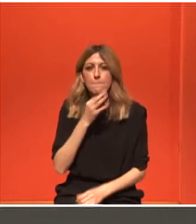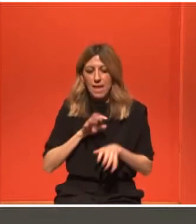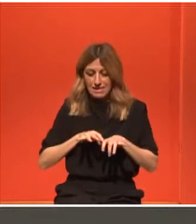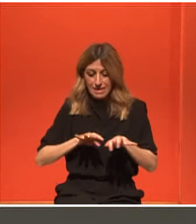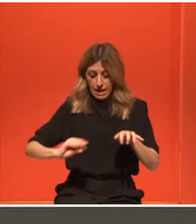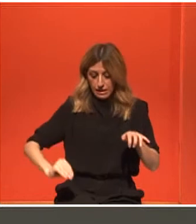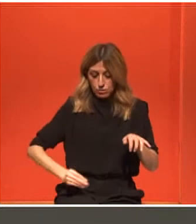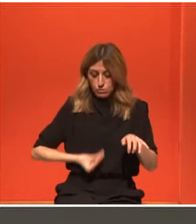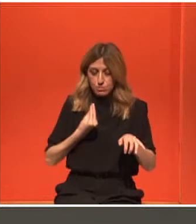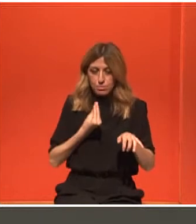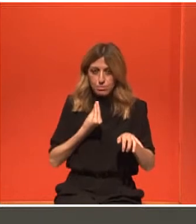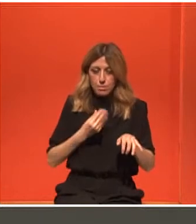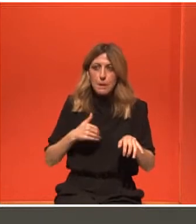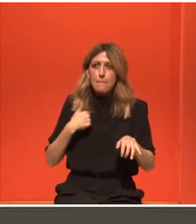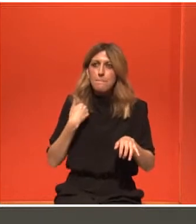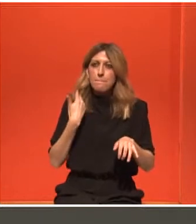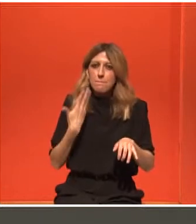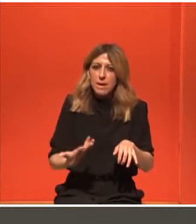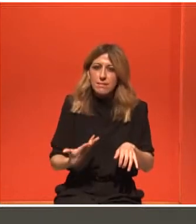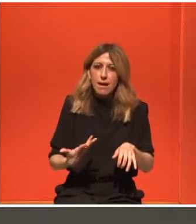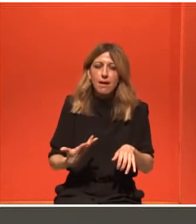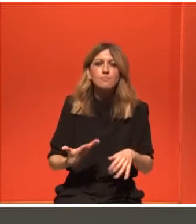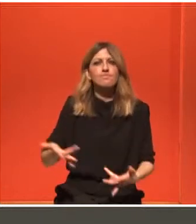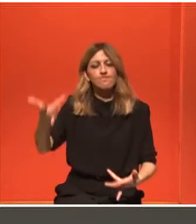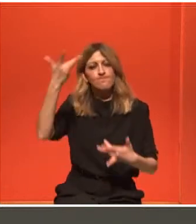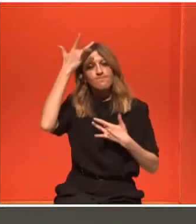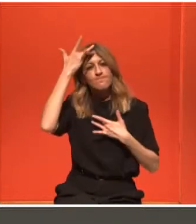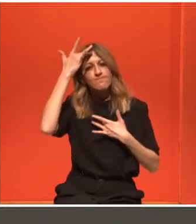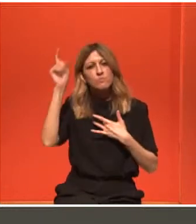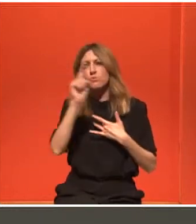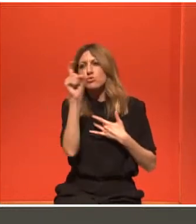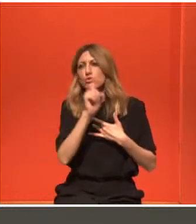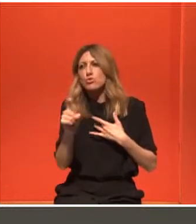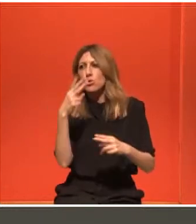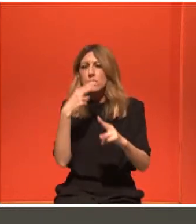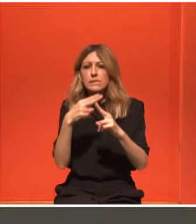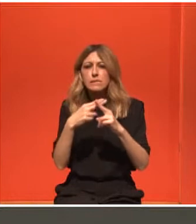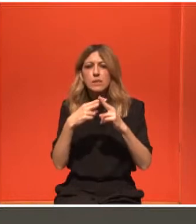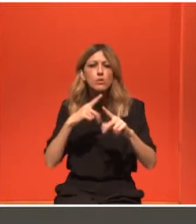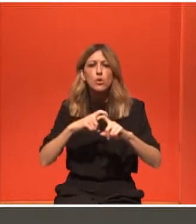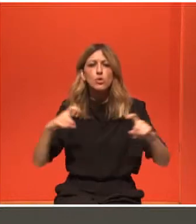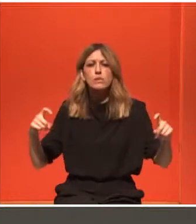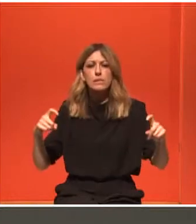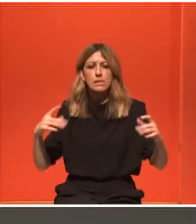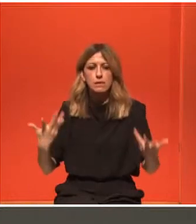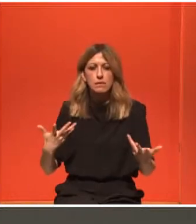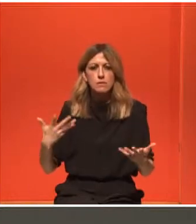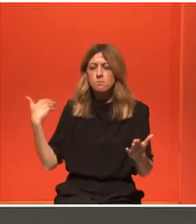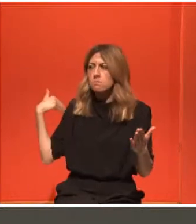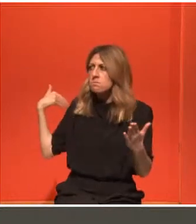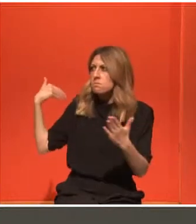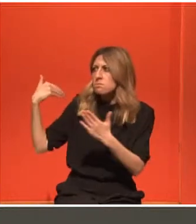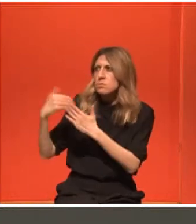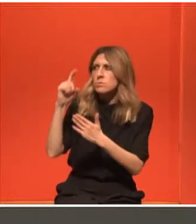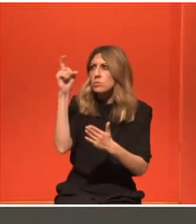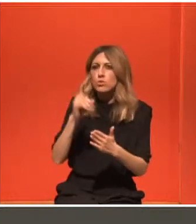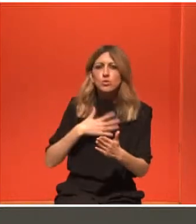κοντά στο νόημα. Και τα παίρνεις όλα όσα ζούσες από πριν και τα φέρνεις πάνω στο τραπέζι,